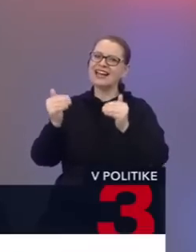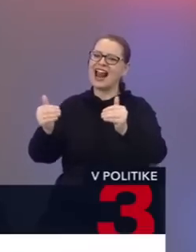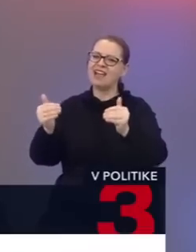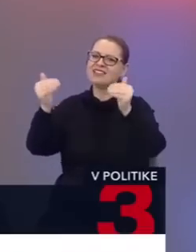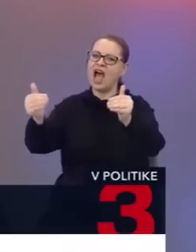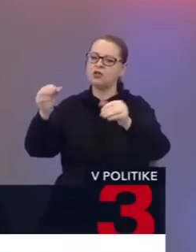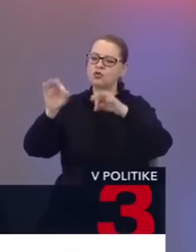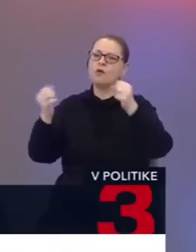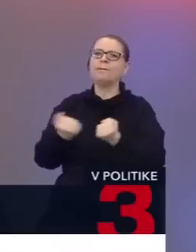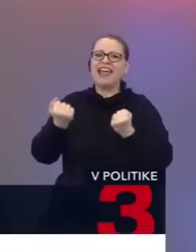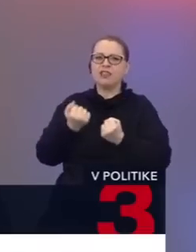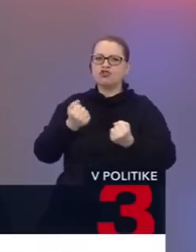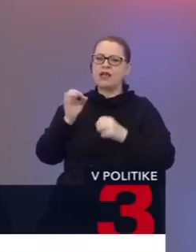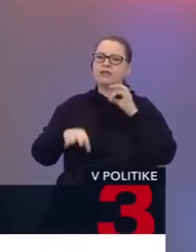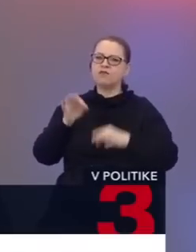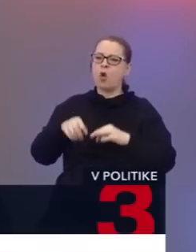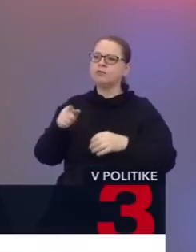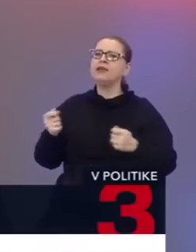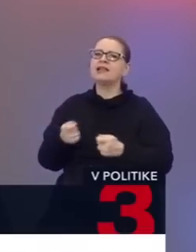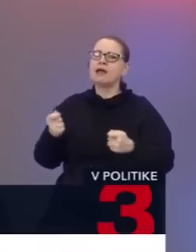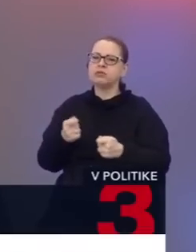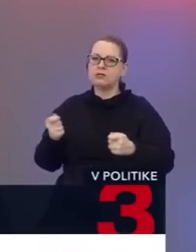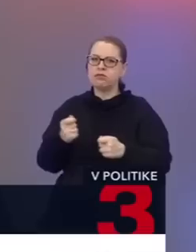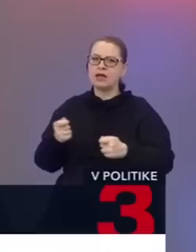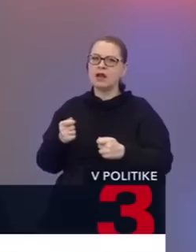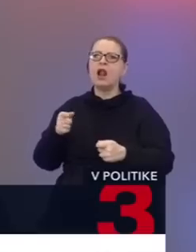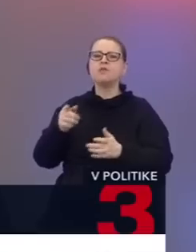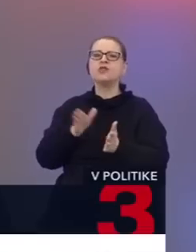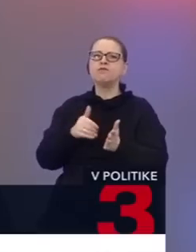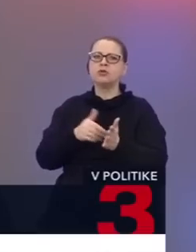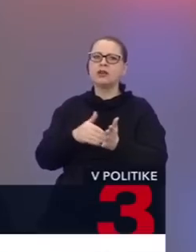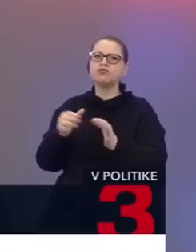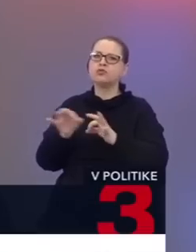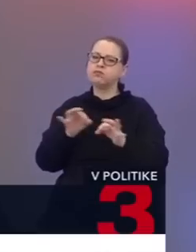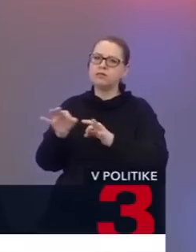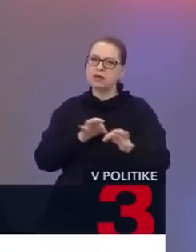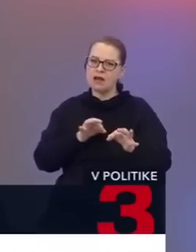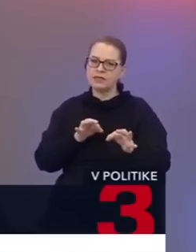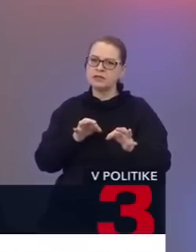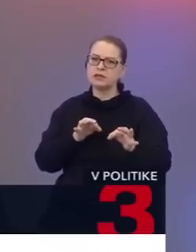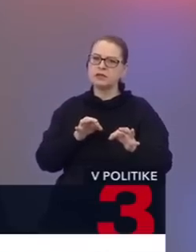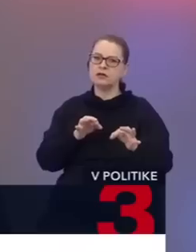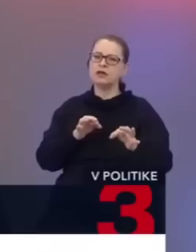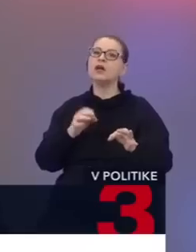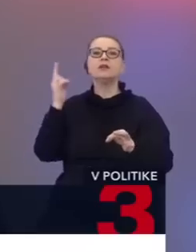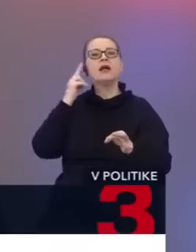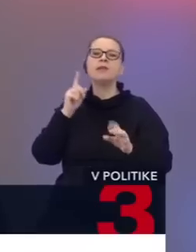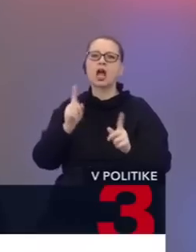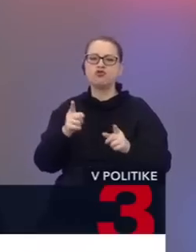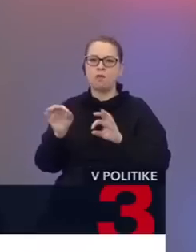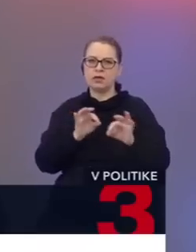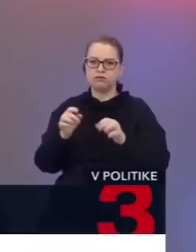odkladajú prečasné voľby na september len preto, lebo sa potrebujú pripraviť. A teraz myslím, keď hovorím pripraviť,